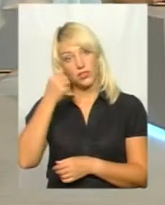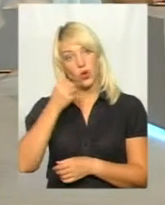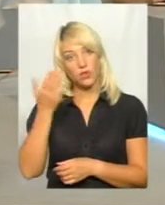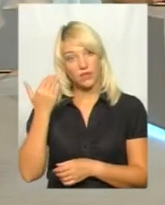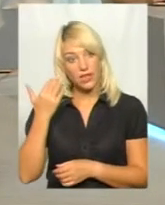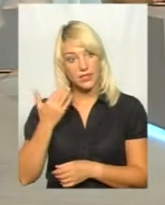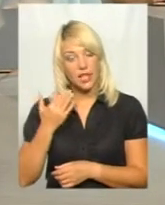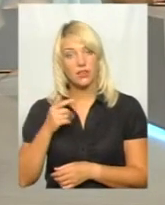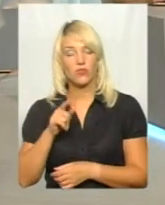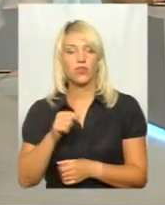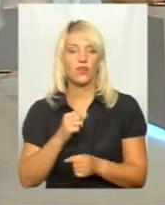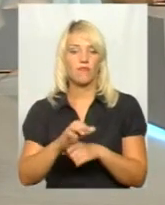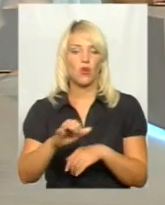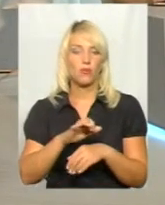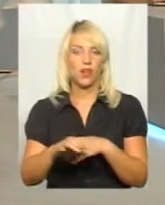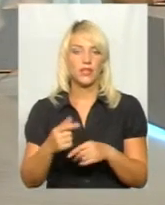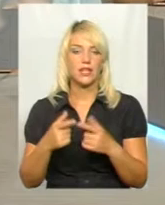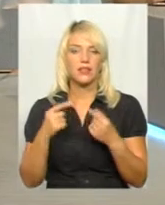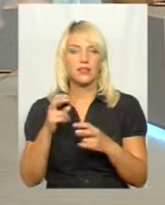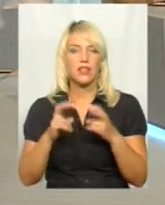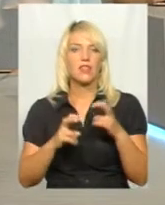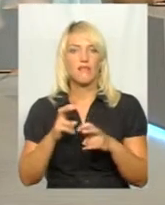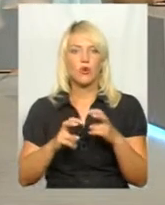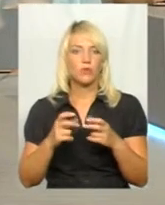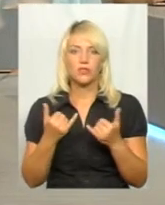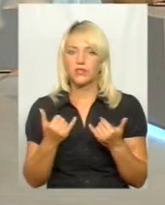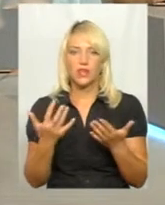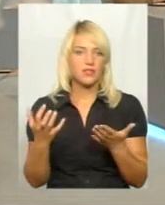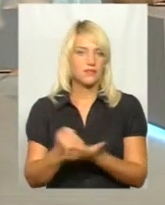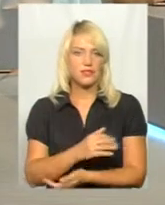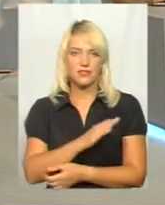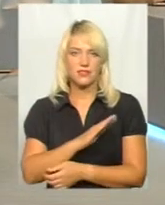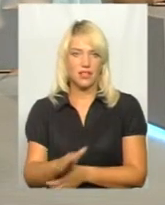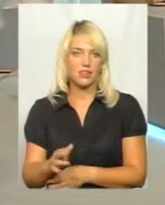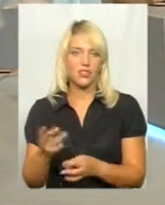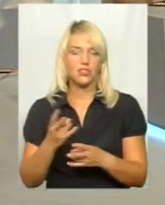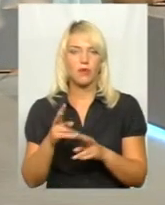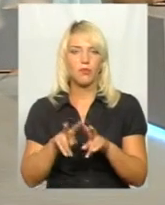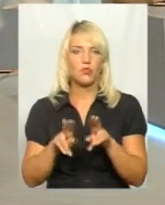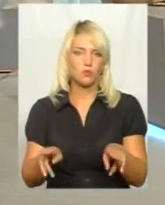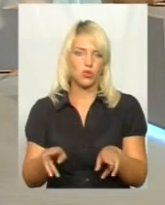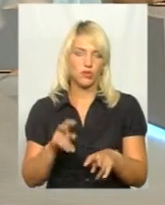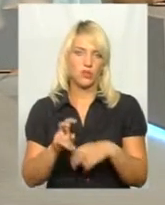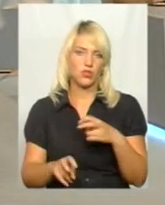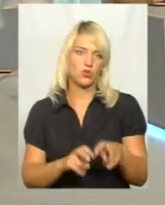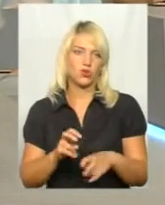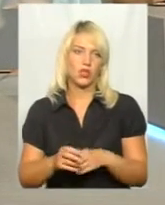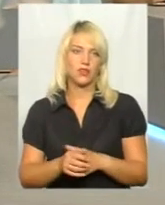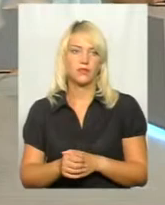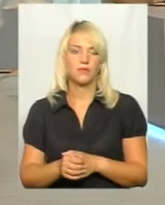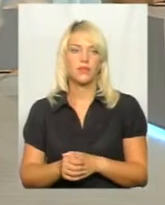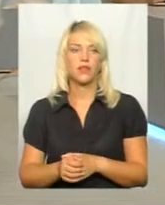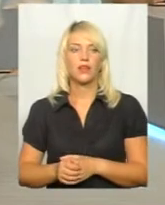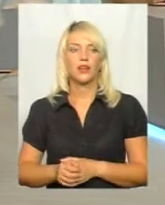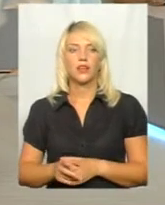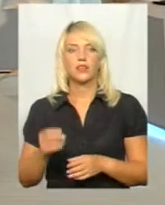вони вироблялися десь на виробництві, зараз їх не знайдеш. Це треба щось подібне шукати або виготовляти заново. Це